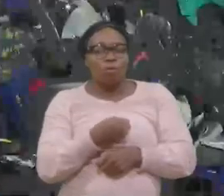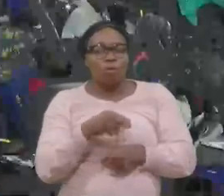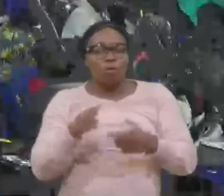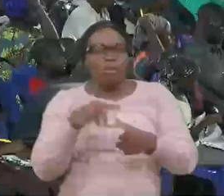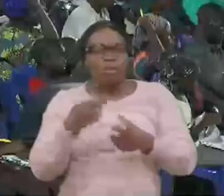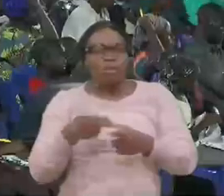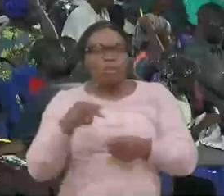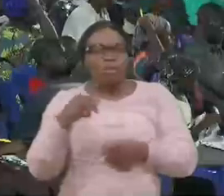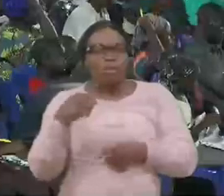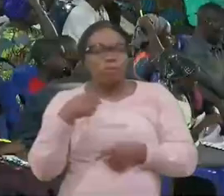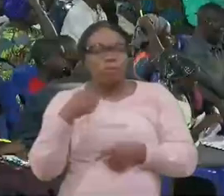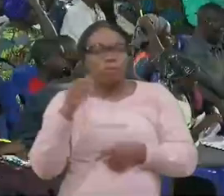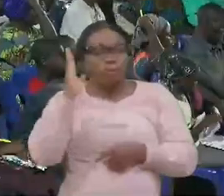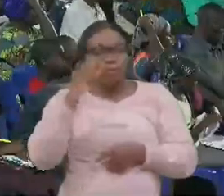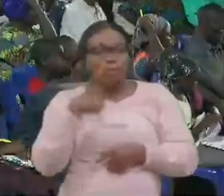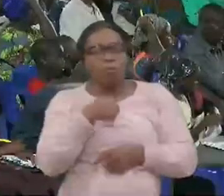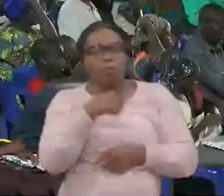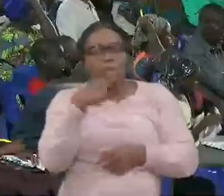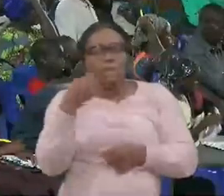'ouvrage, De nos mains.